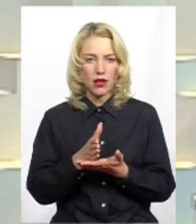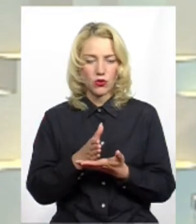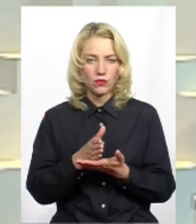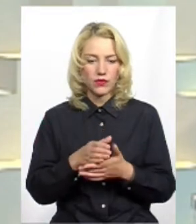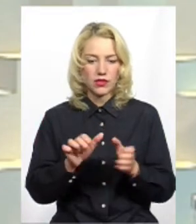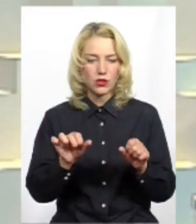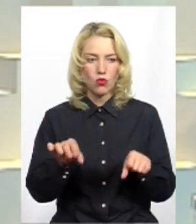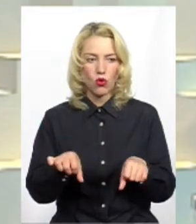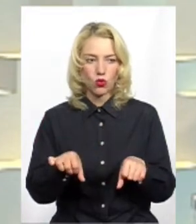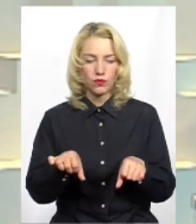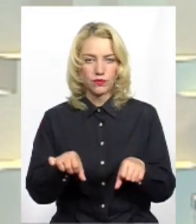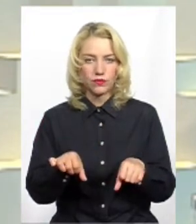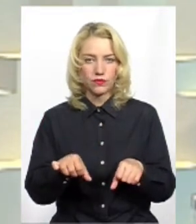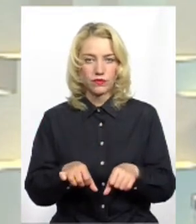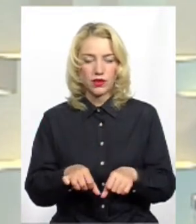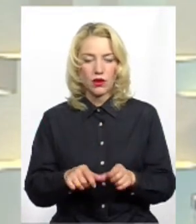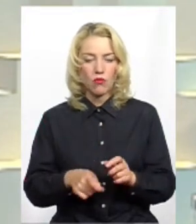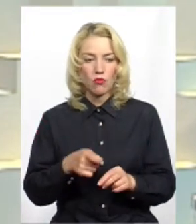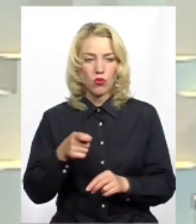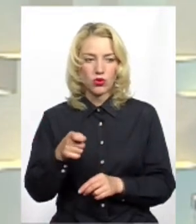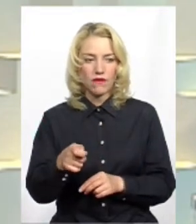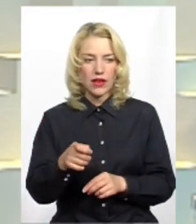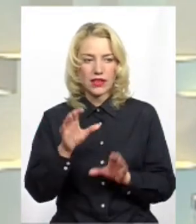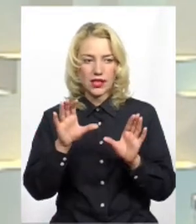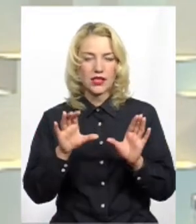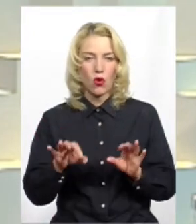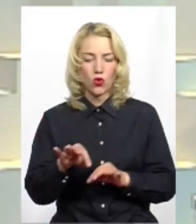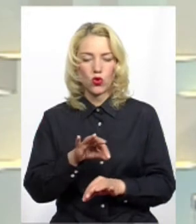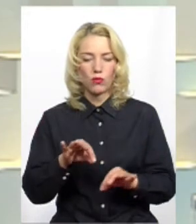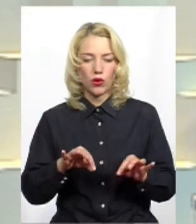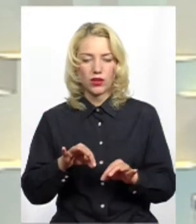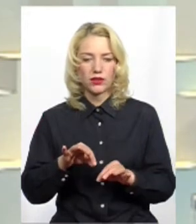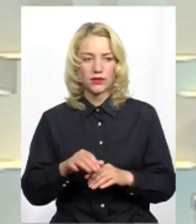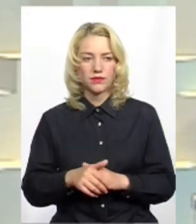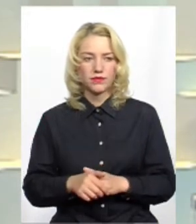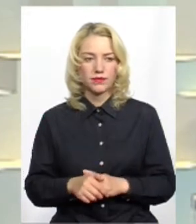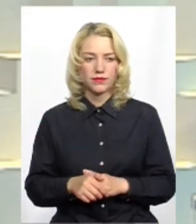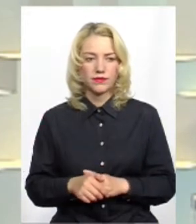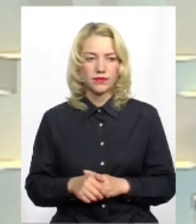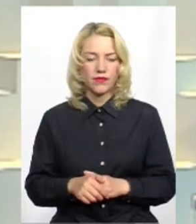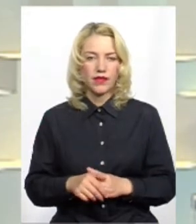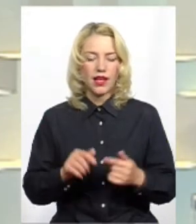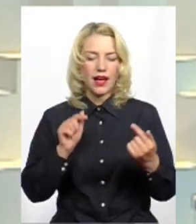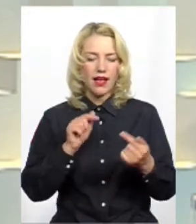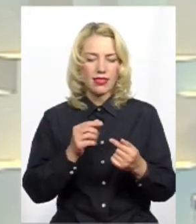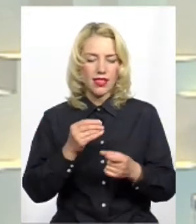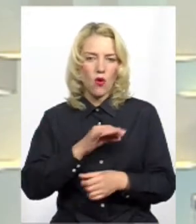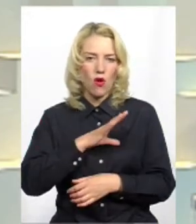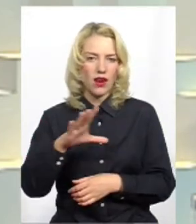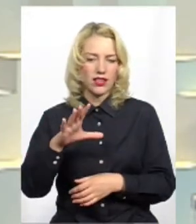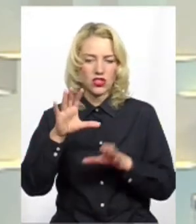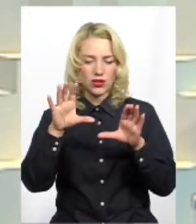змогу подавати законопроект по антиолігархічним